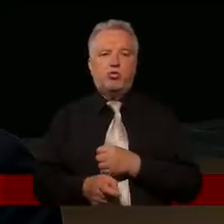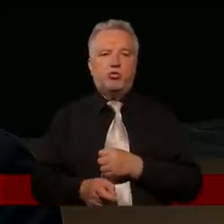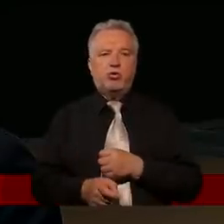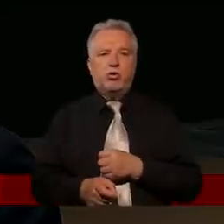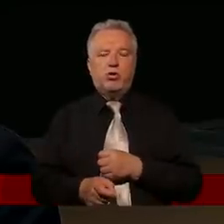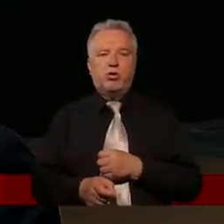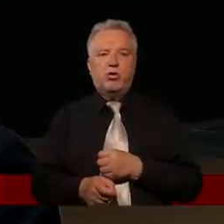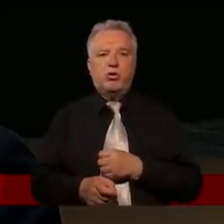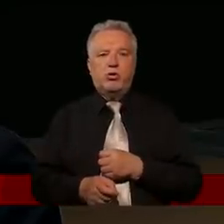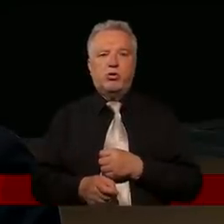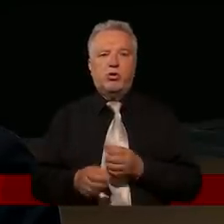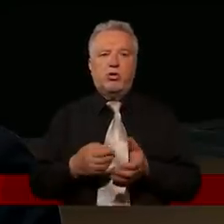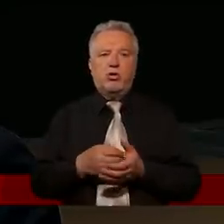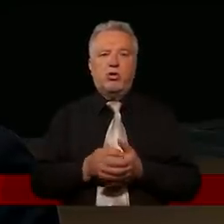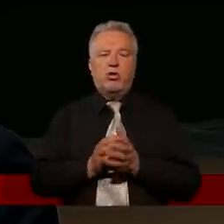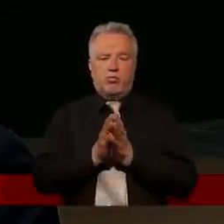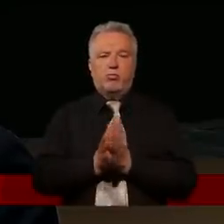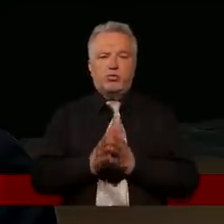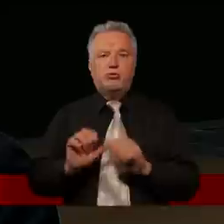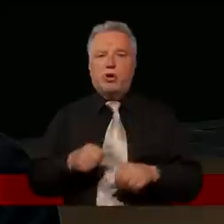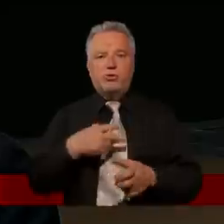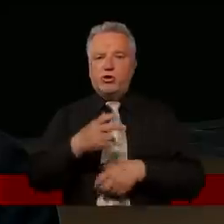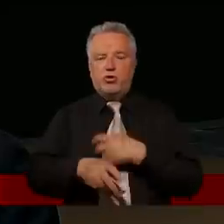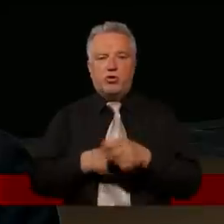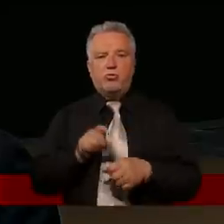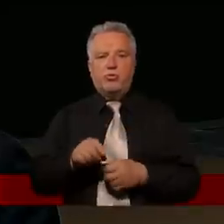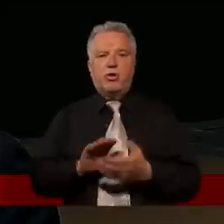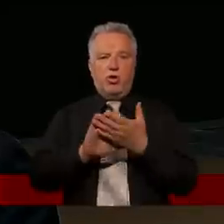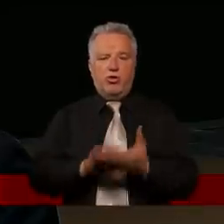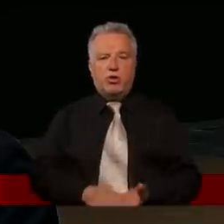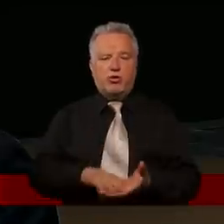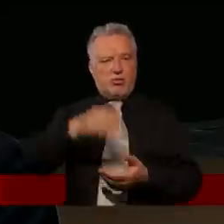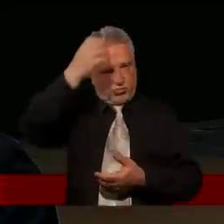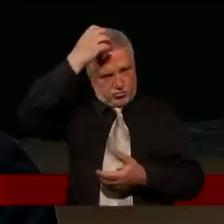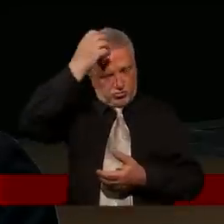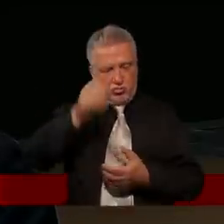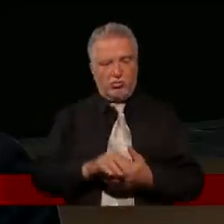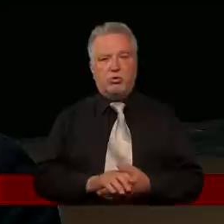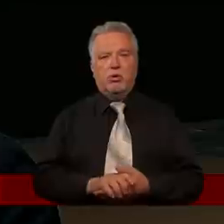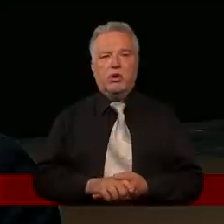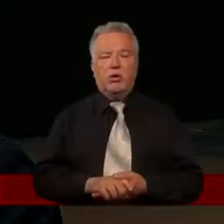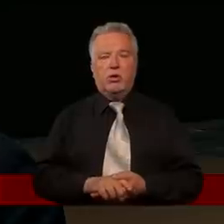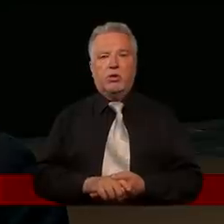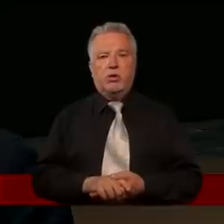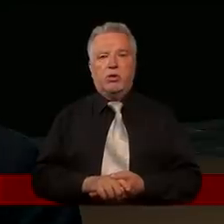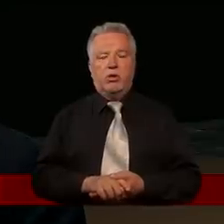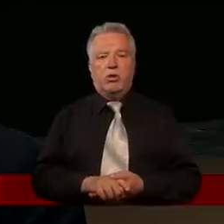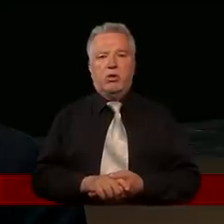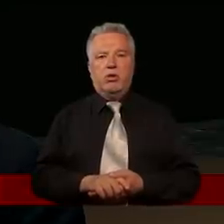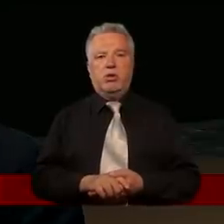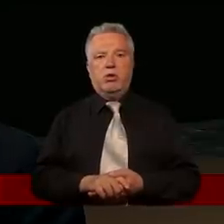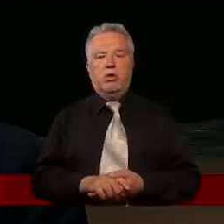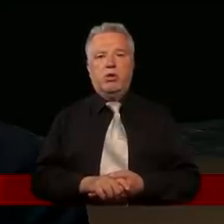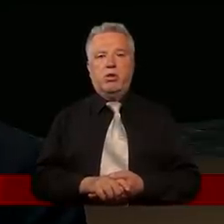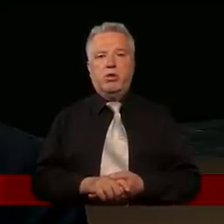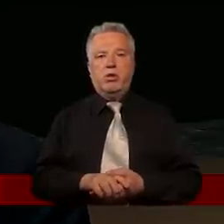wyprosił, żeby tego nie robił. Darował mu król, władca, ten jego